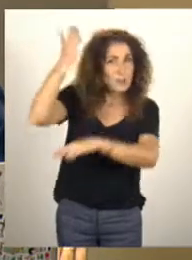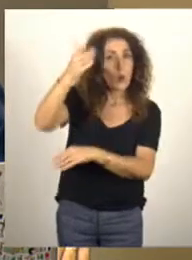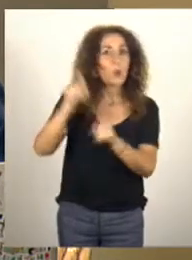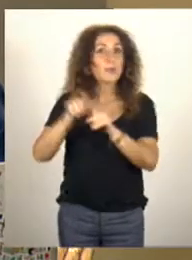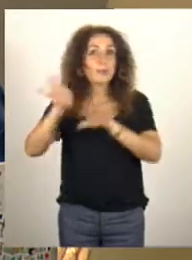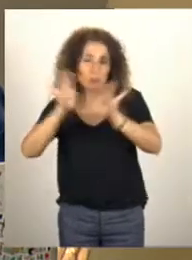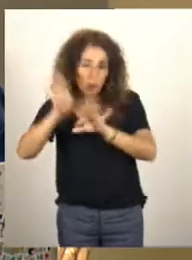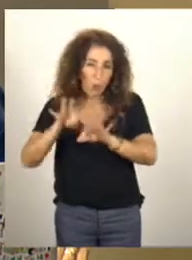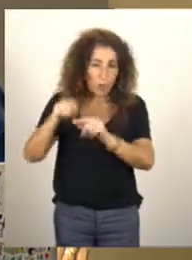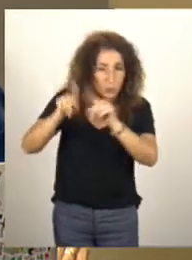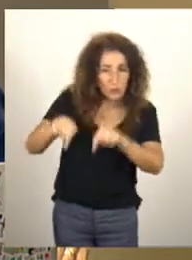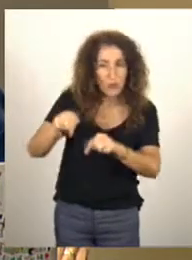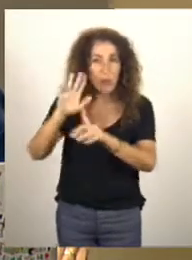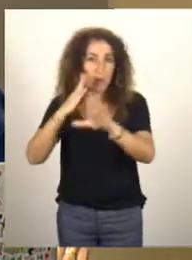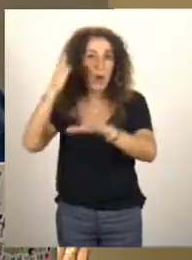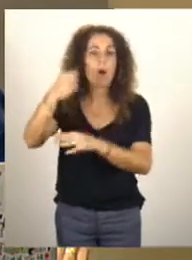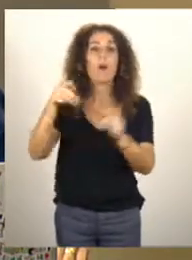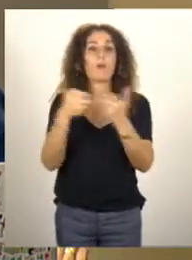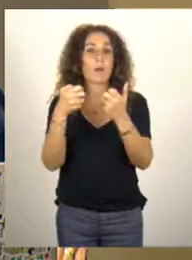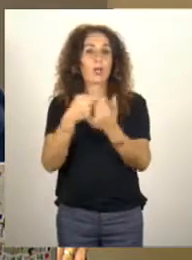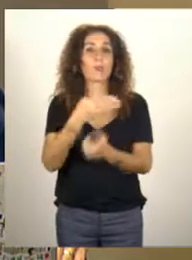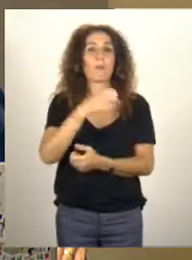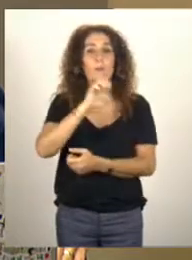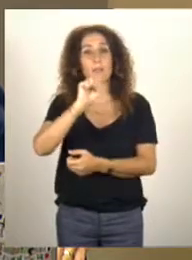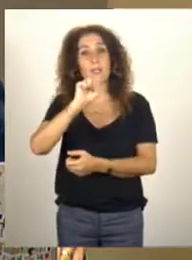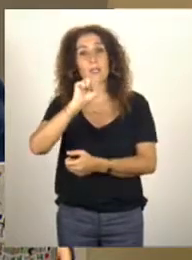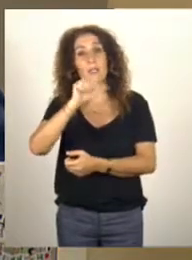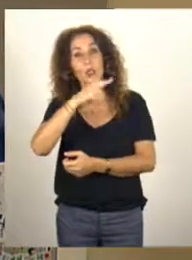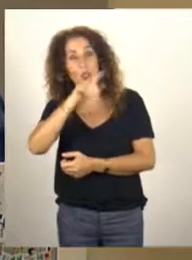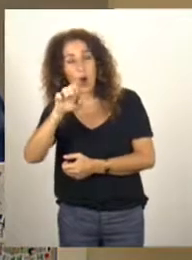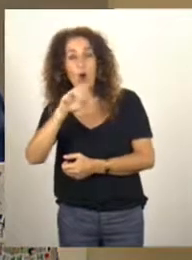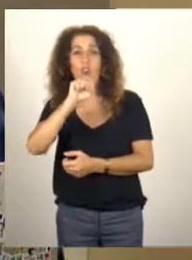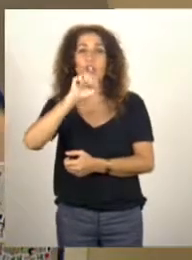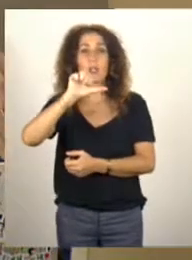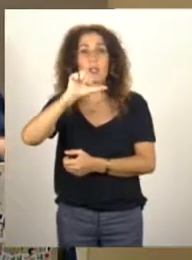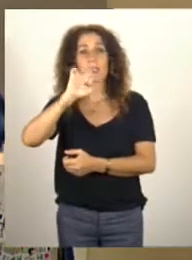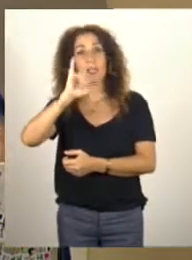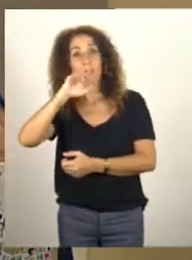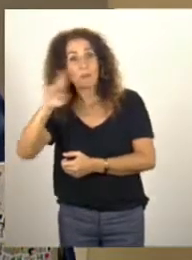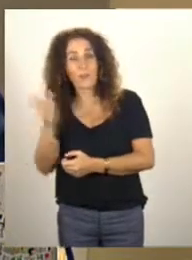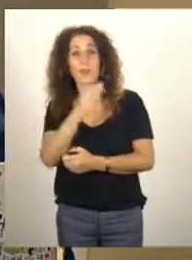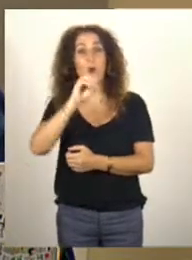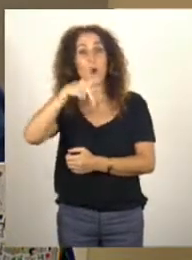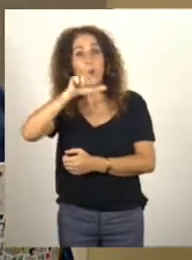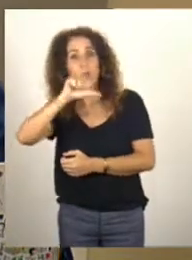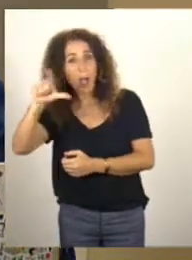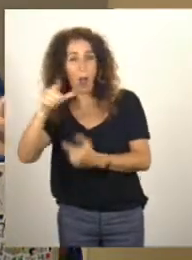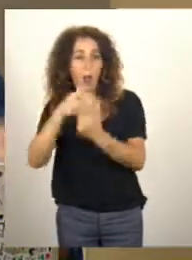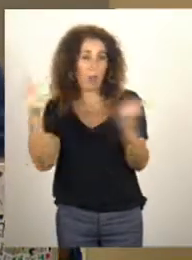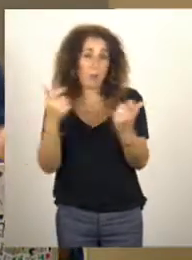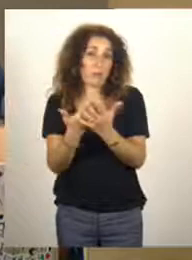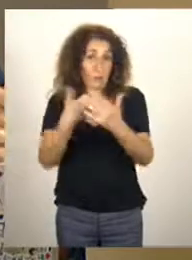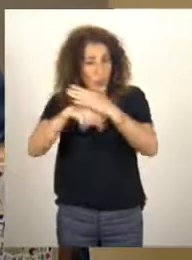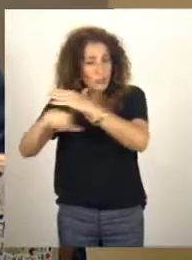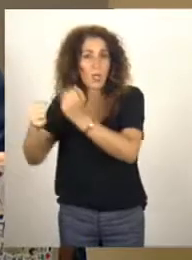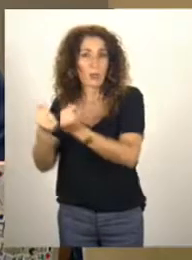budgétaires comme Mésange, Saphir, Myriade et Opal. Une fois que nous avons ces données et ces outils, nous devrons